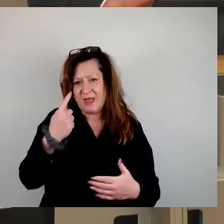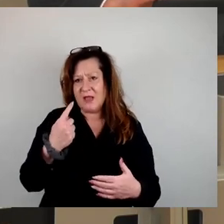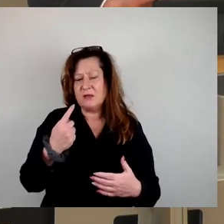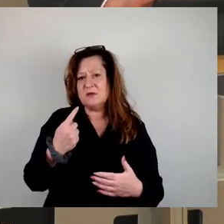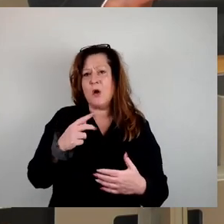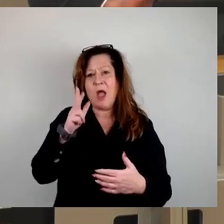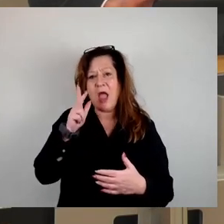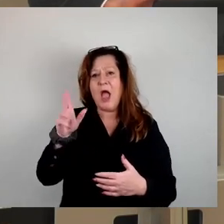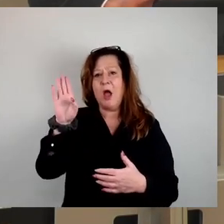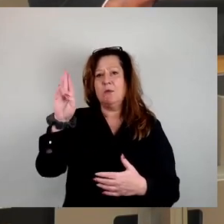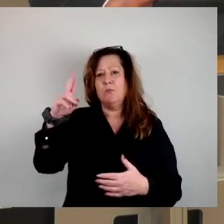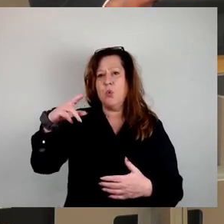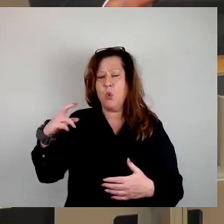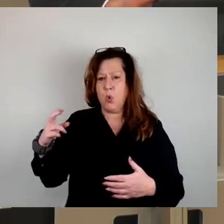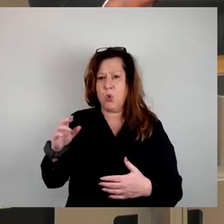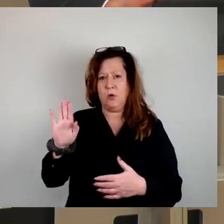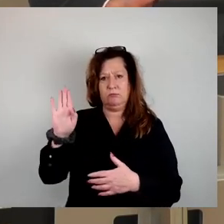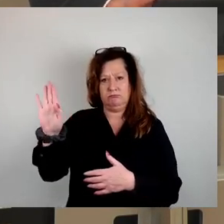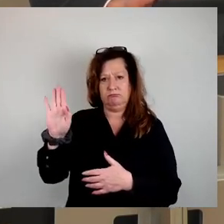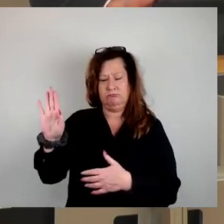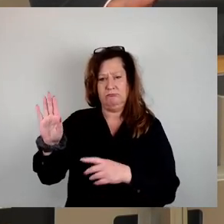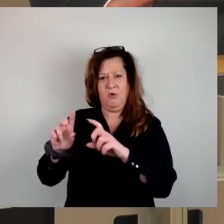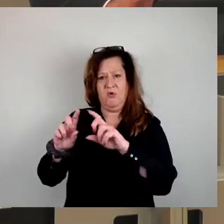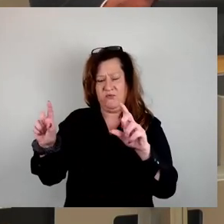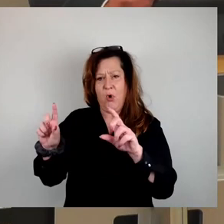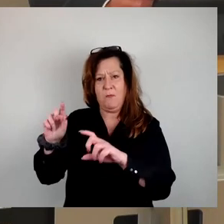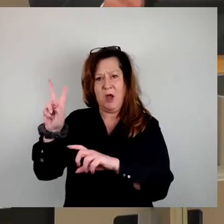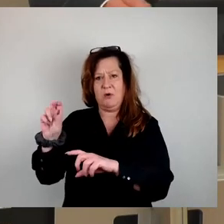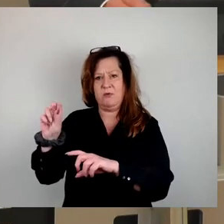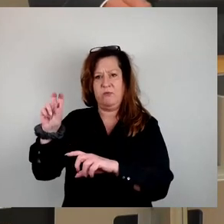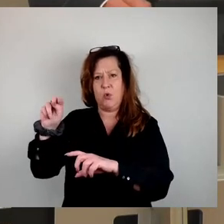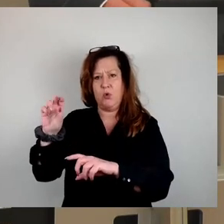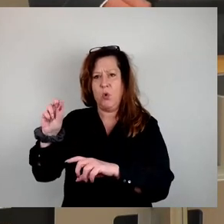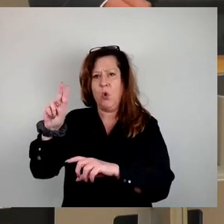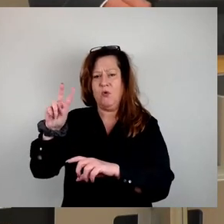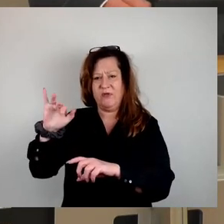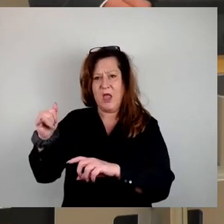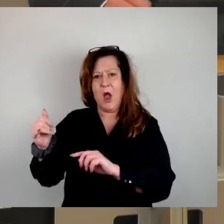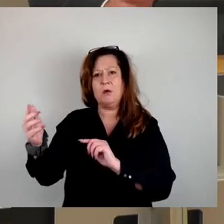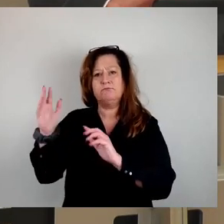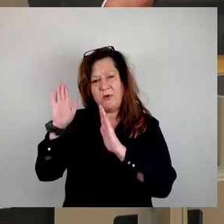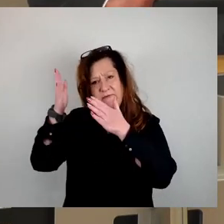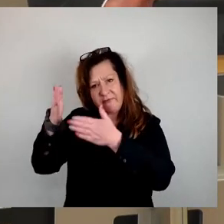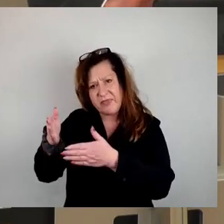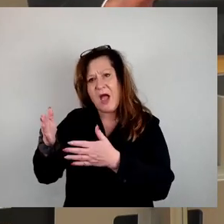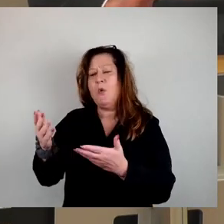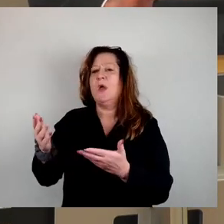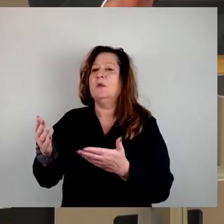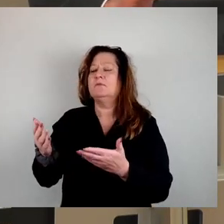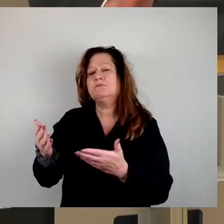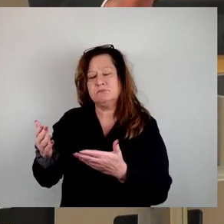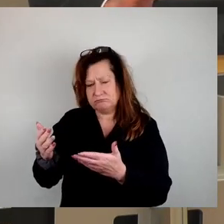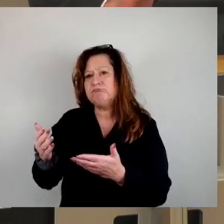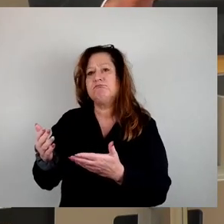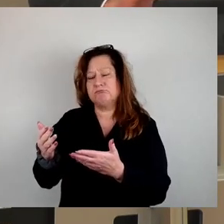aber auch seiner gesamten Mannschaft sehr dankbar für das gegenseitige Vertrauen, ohne dass dieses Verhandlungsergebnis nicht denkbar gewesen